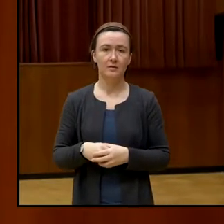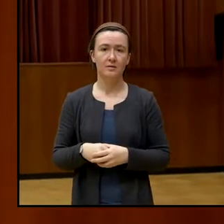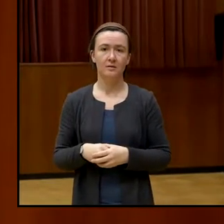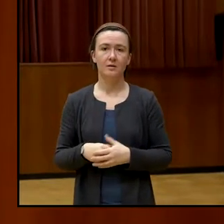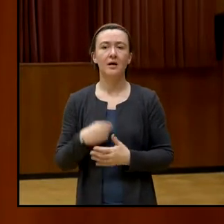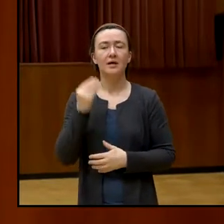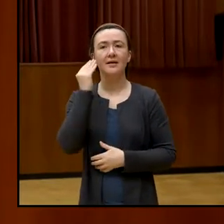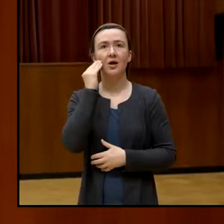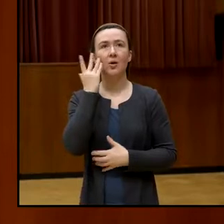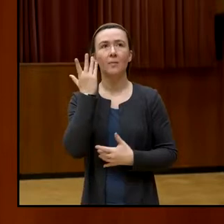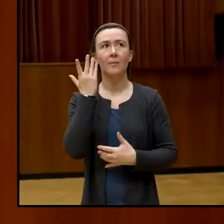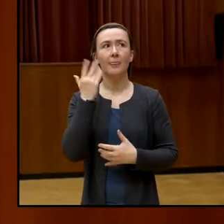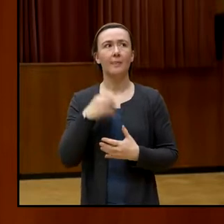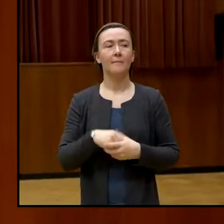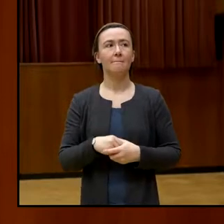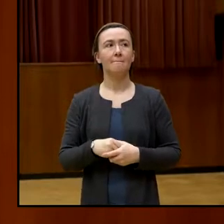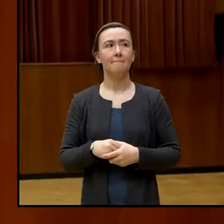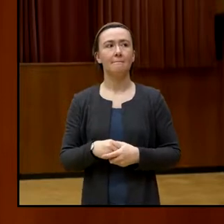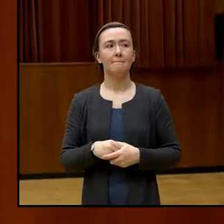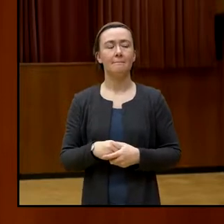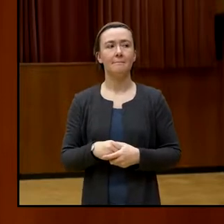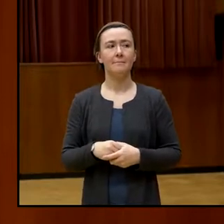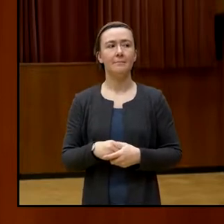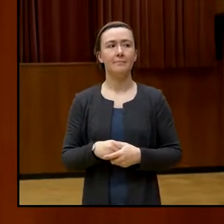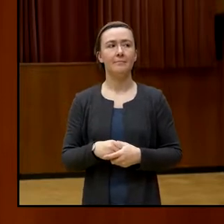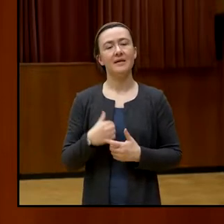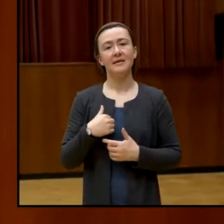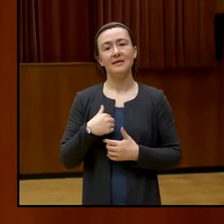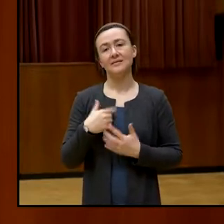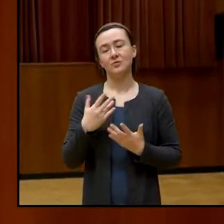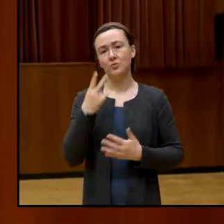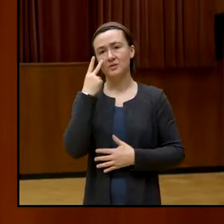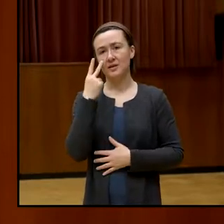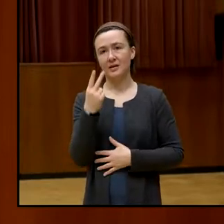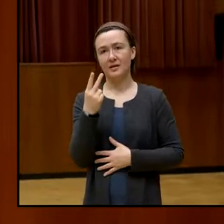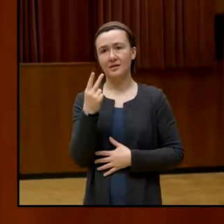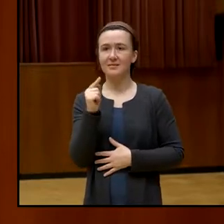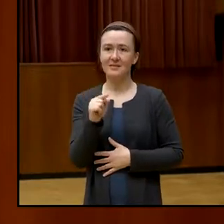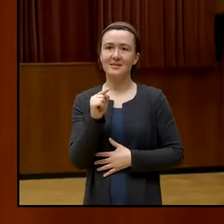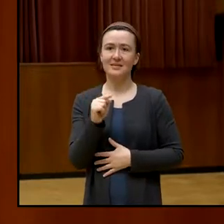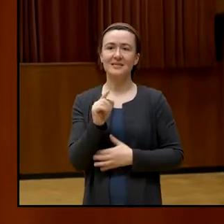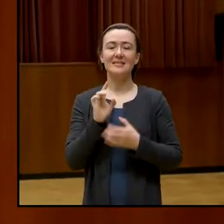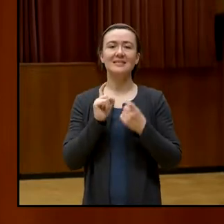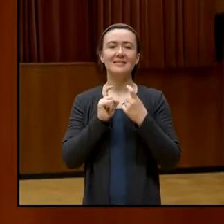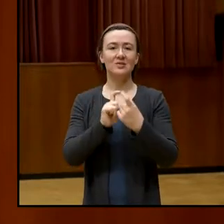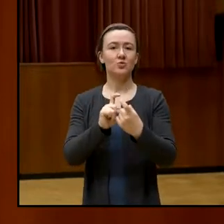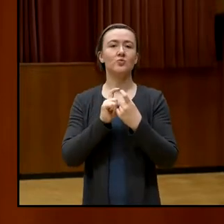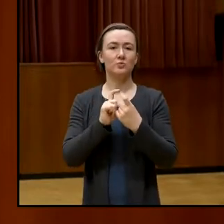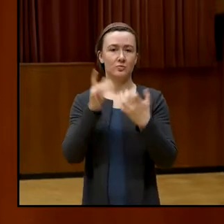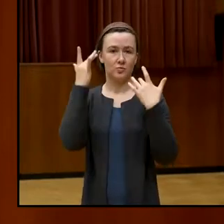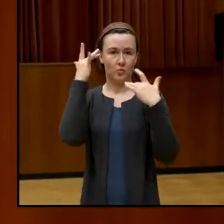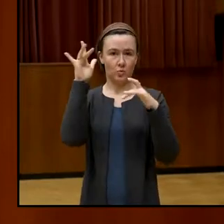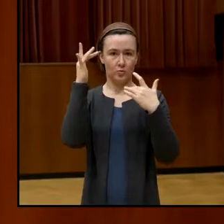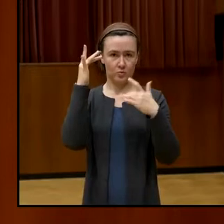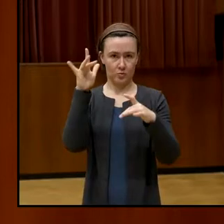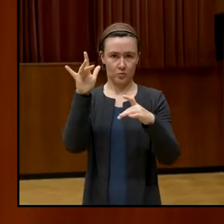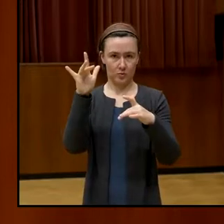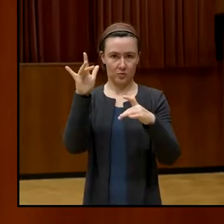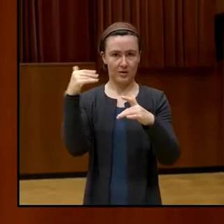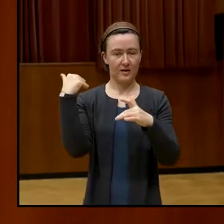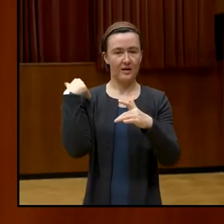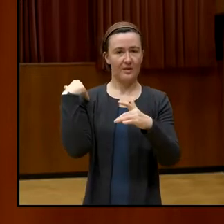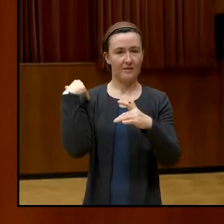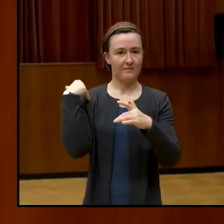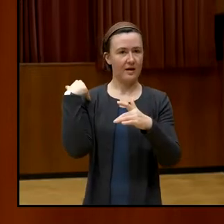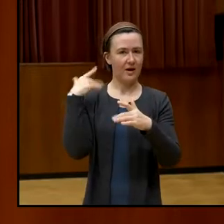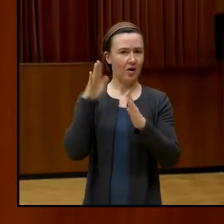Ich glaube, das ist, das würde ich sozusagen so sehen, dass es einfach eine Diskussionskultur ist und das eben, was wir am Anfang, am